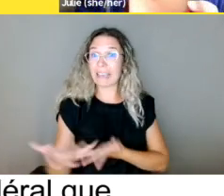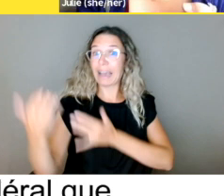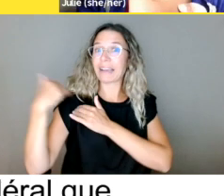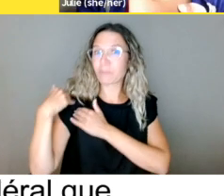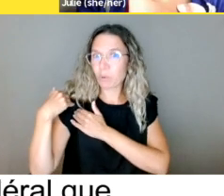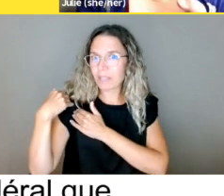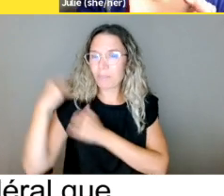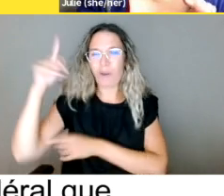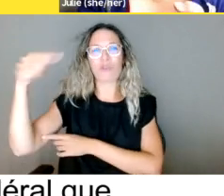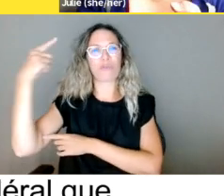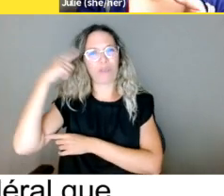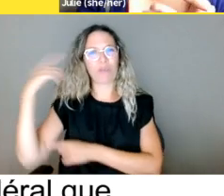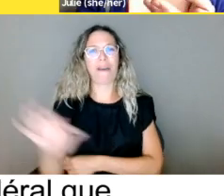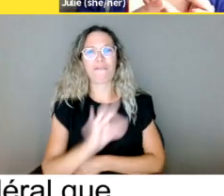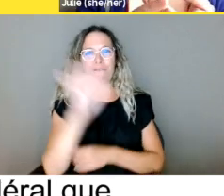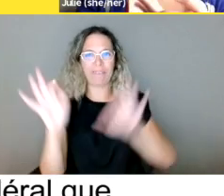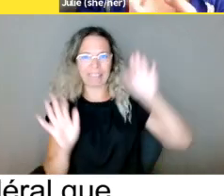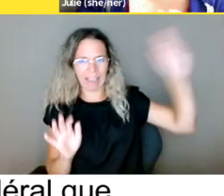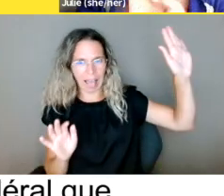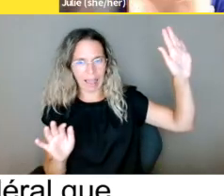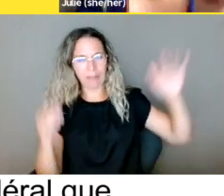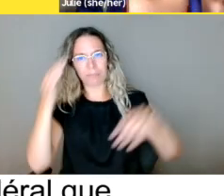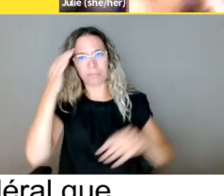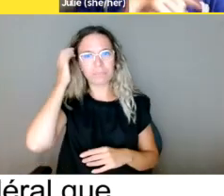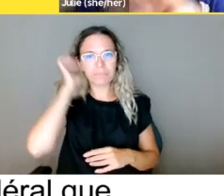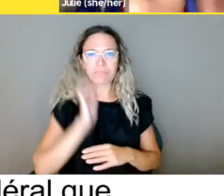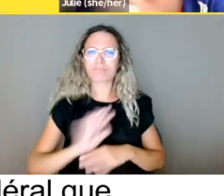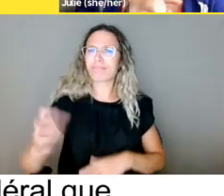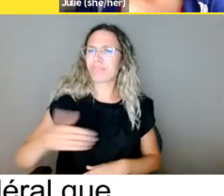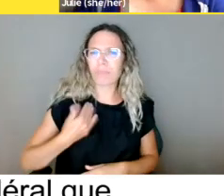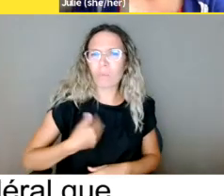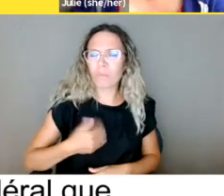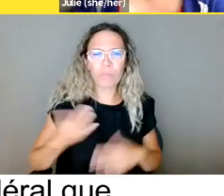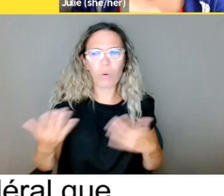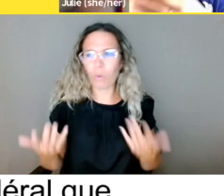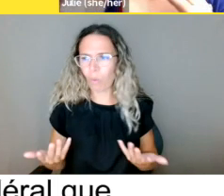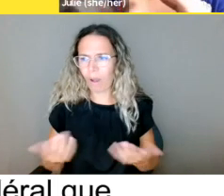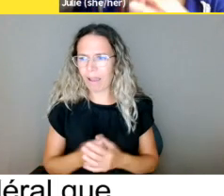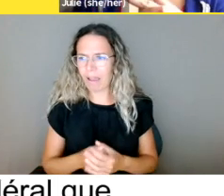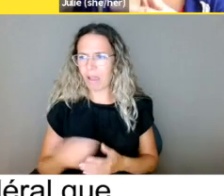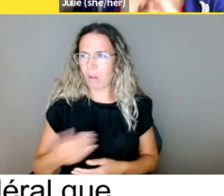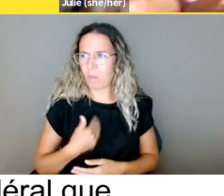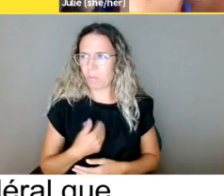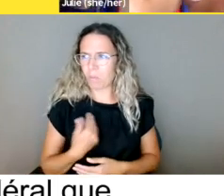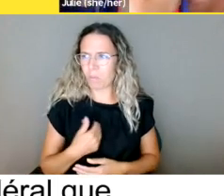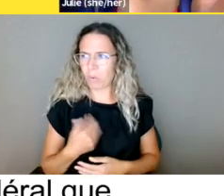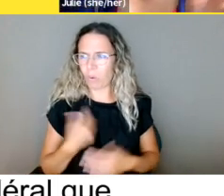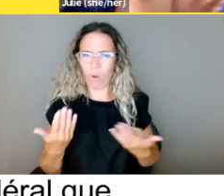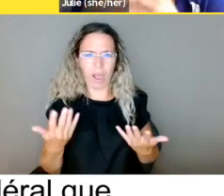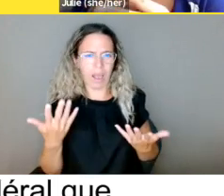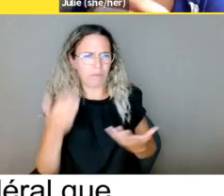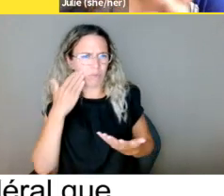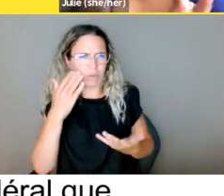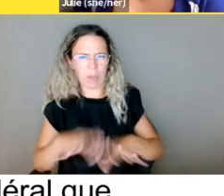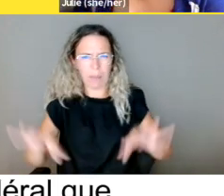vol, donc les avions, les autobus interprovincials, tout ça, ça tombe sous la